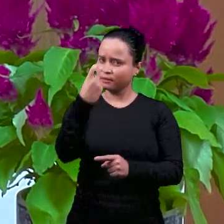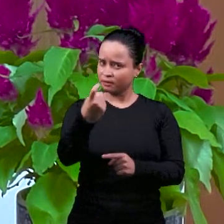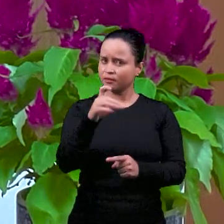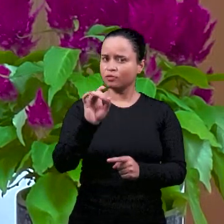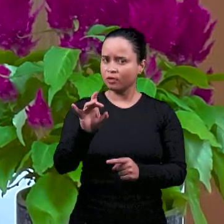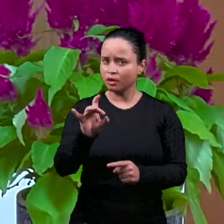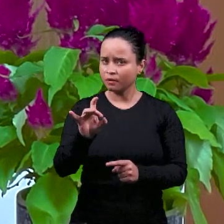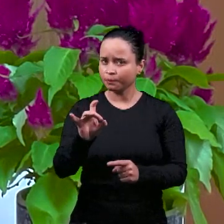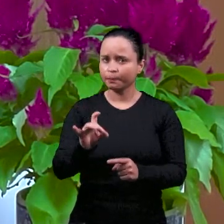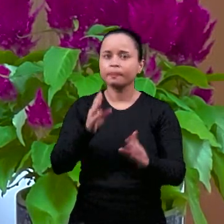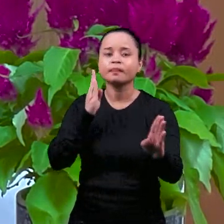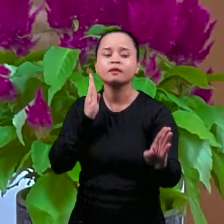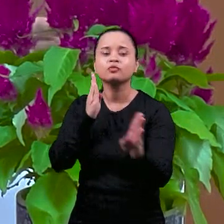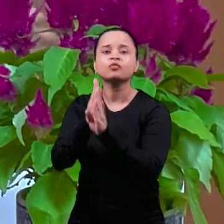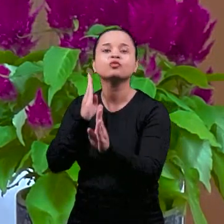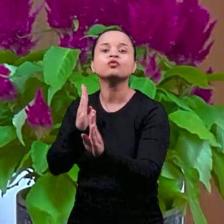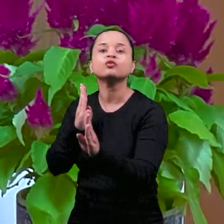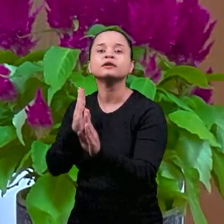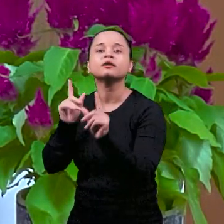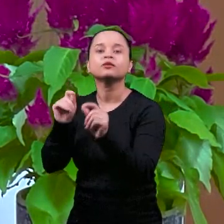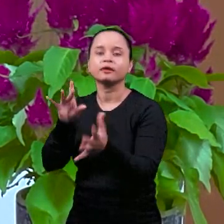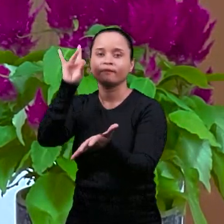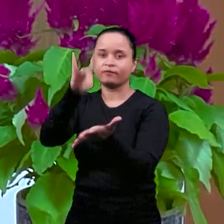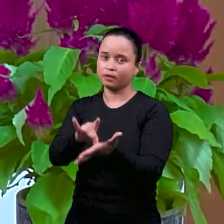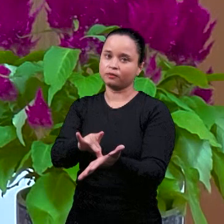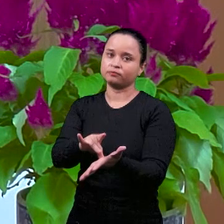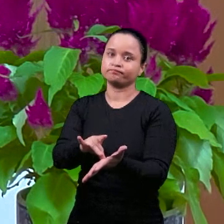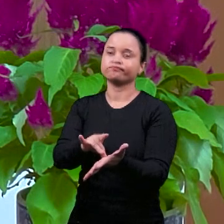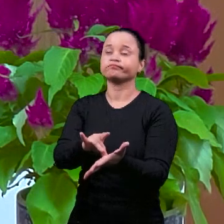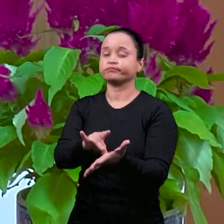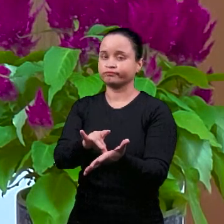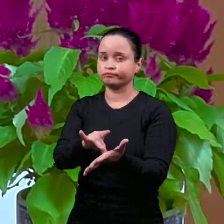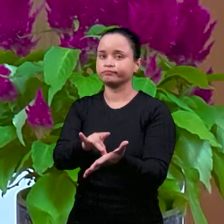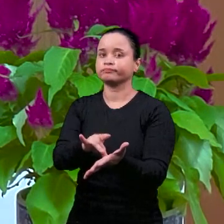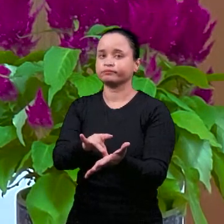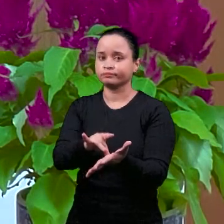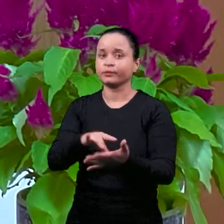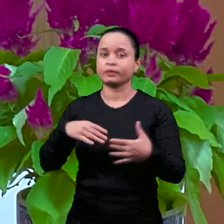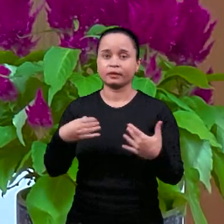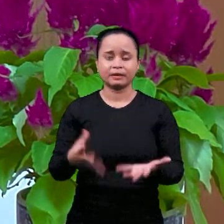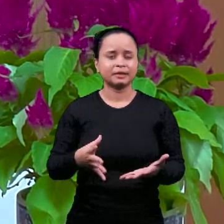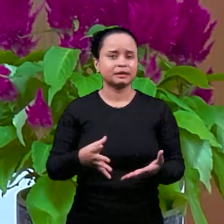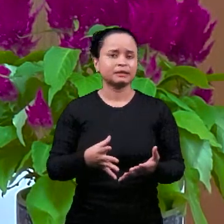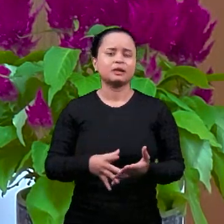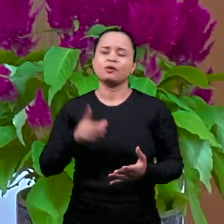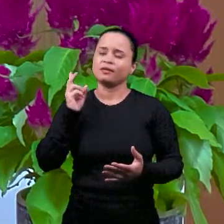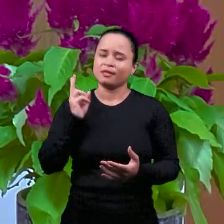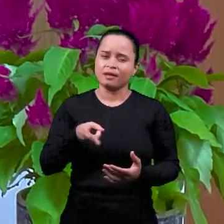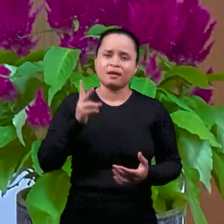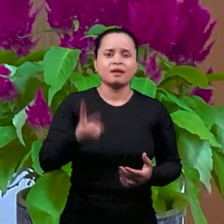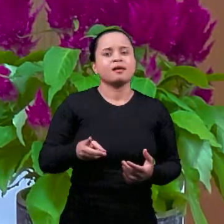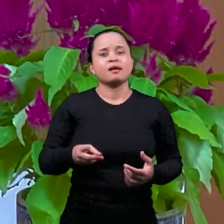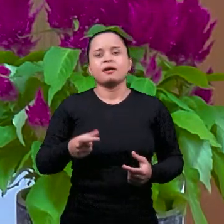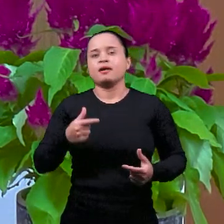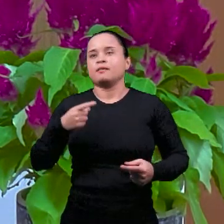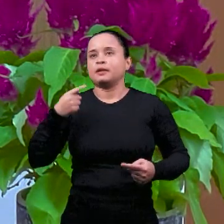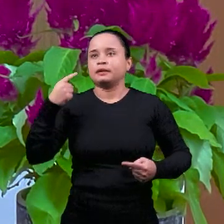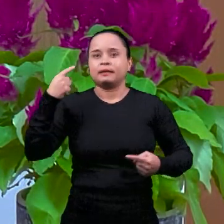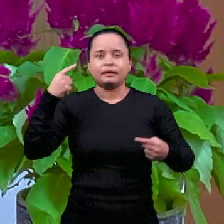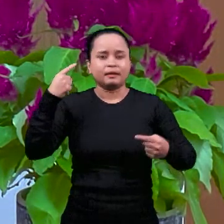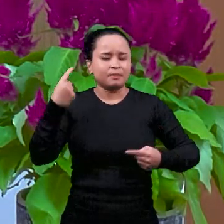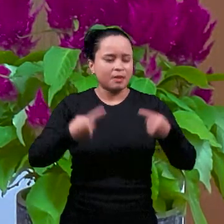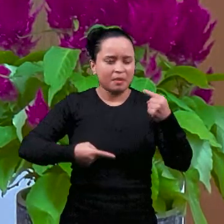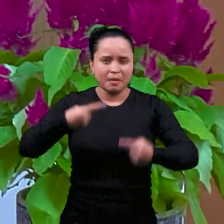в этом, а в том, чтобы найти истину. И так все эти философские